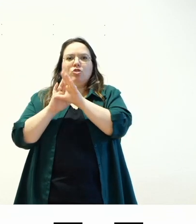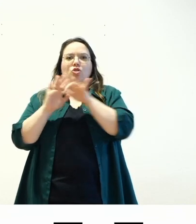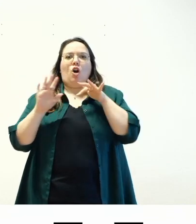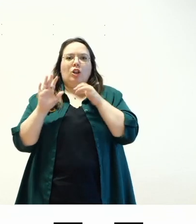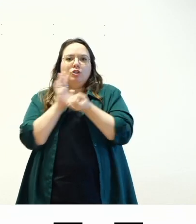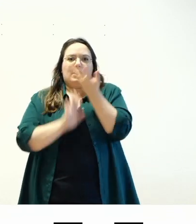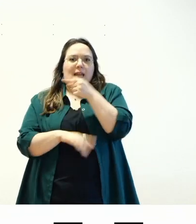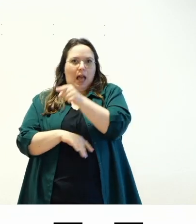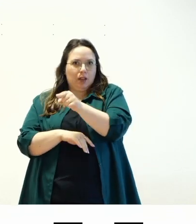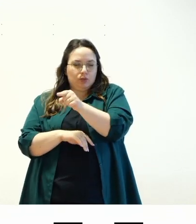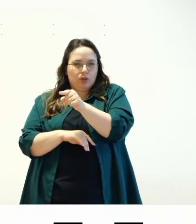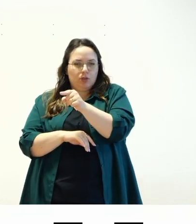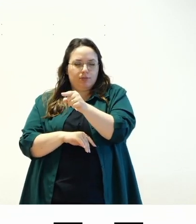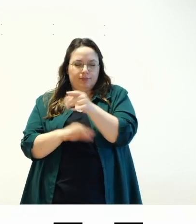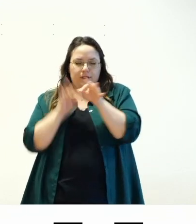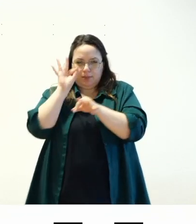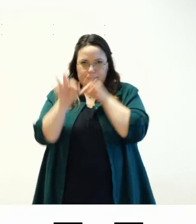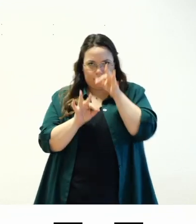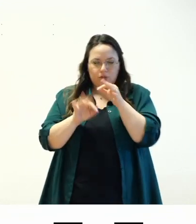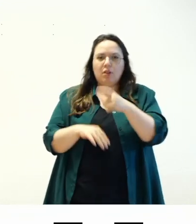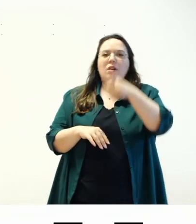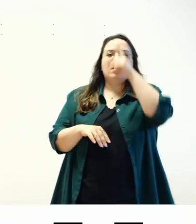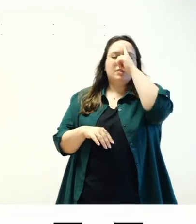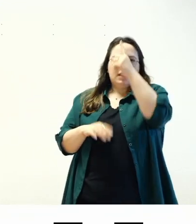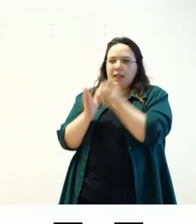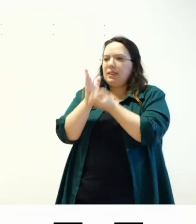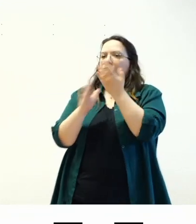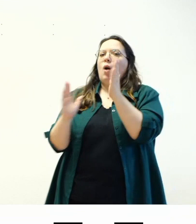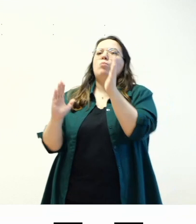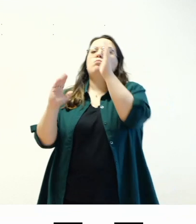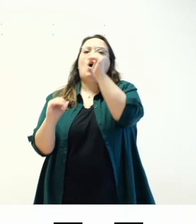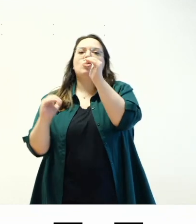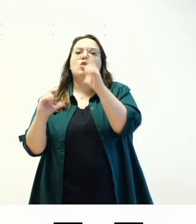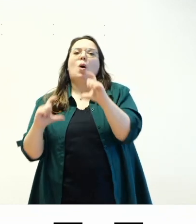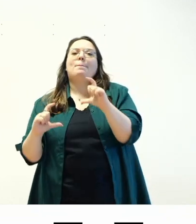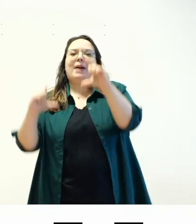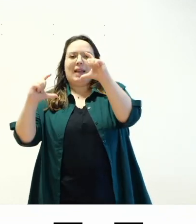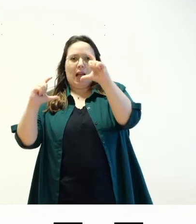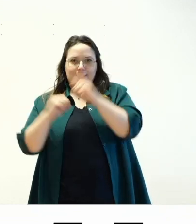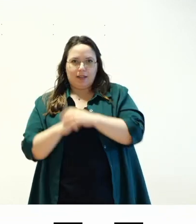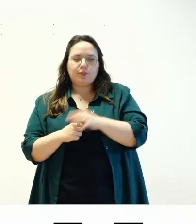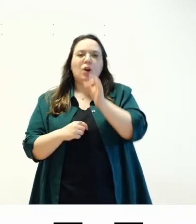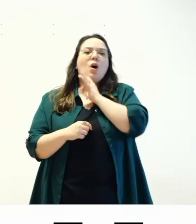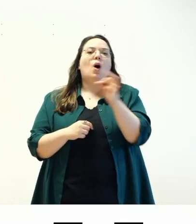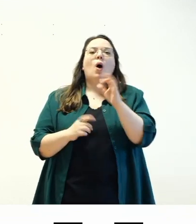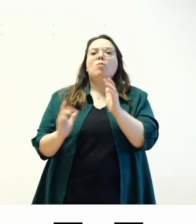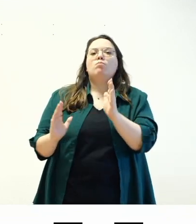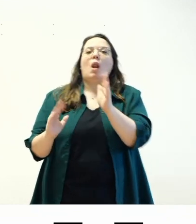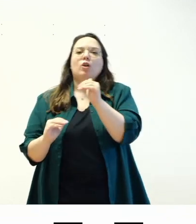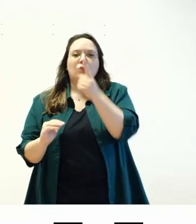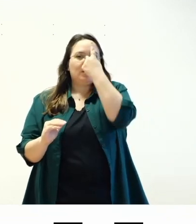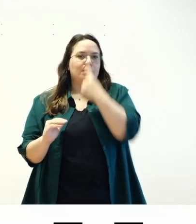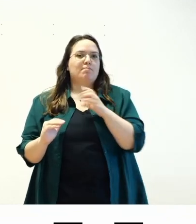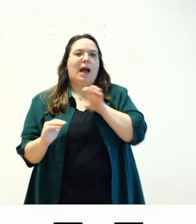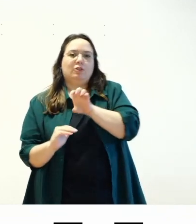mi spiego se io creo un blocco paragrafo o creo un blocco immagine so